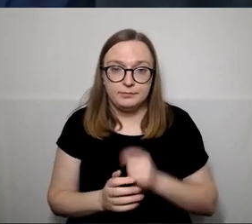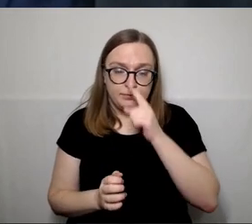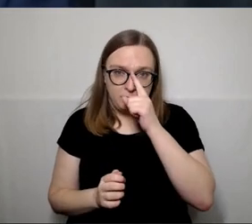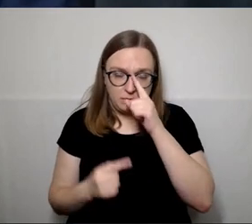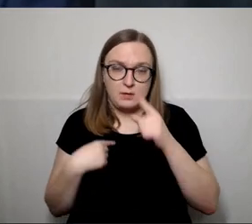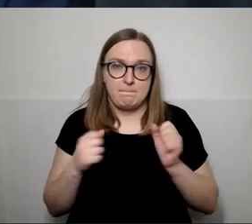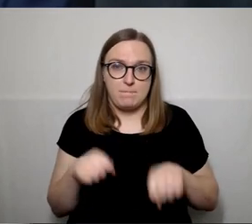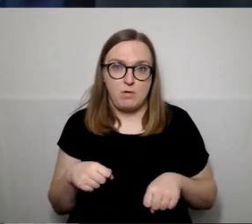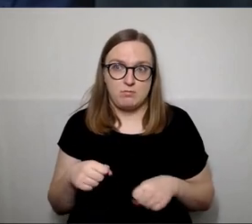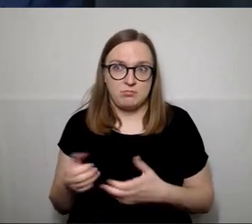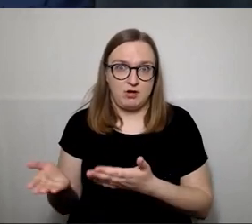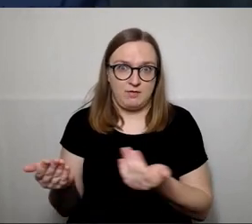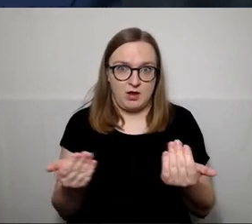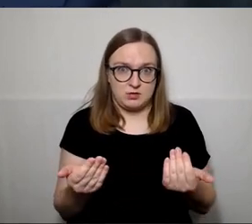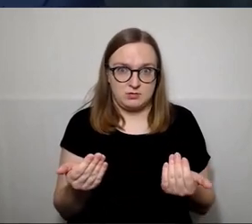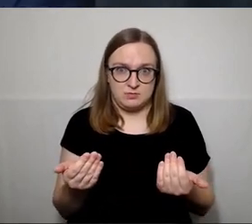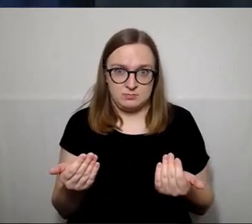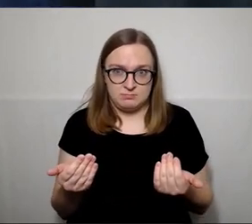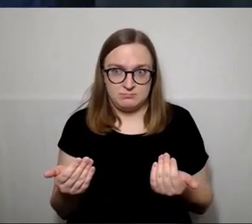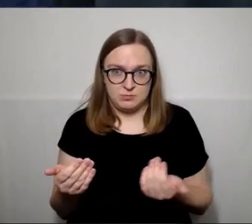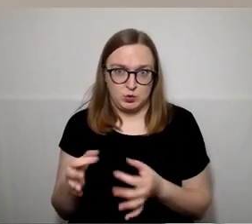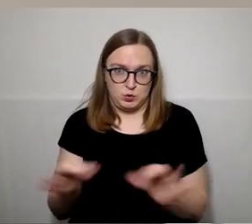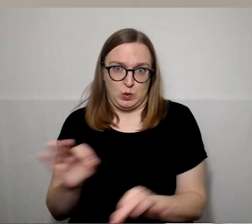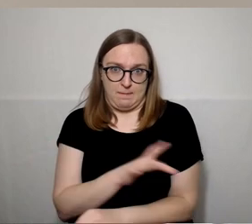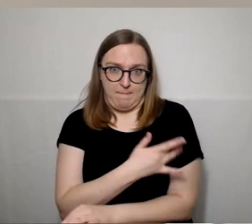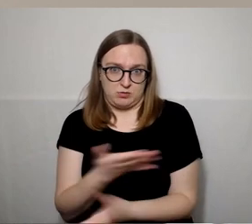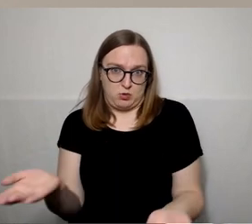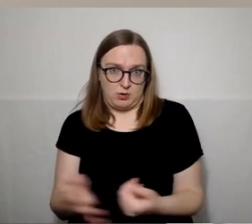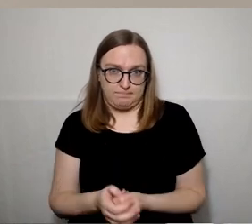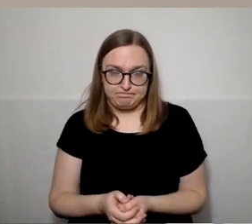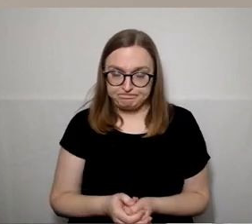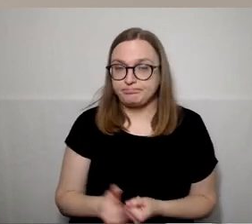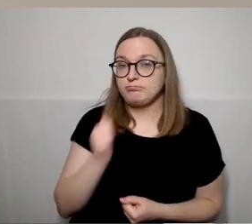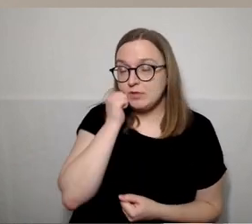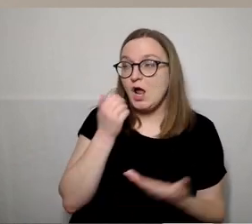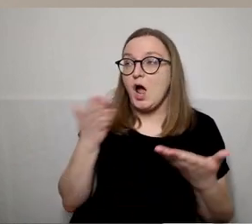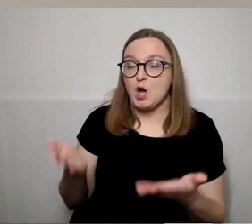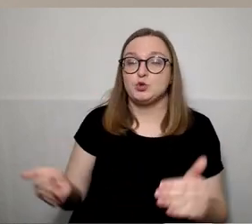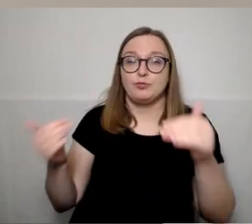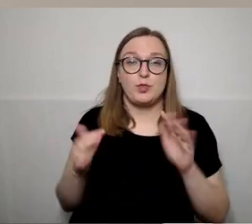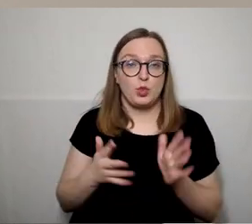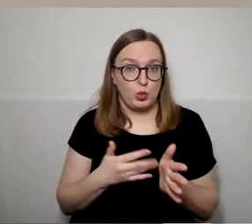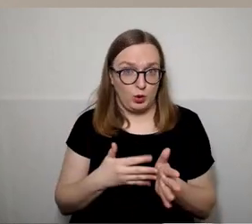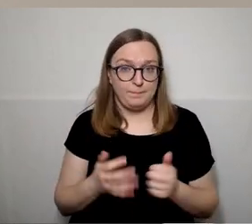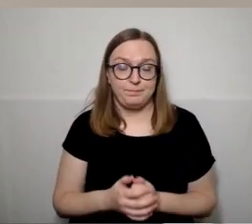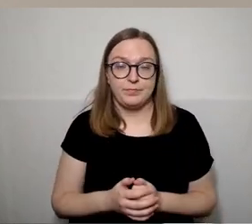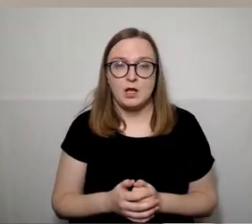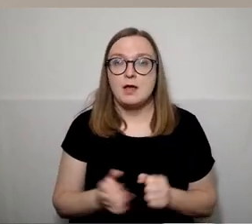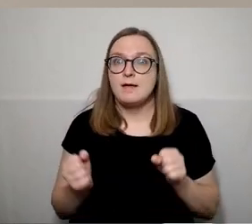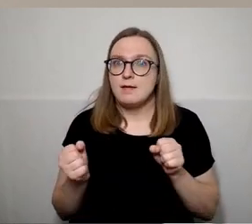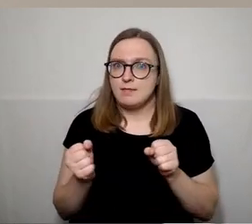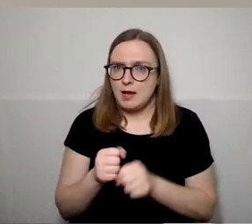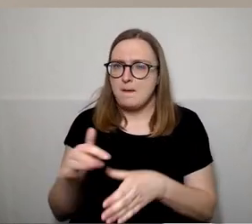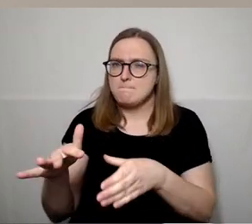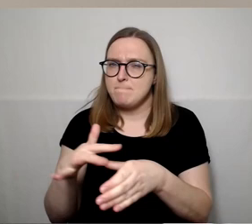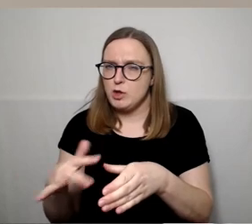pasinaudoti ir teikti tokią paslaugą. Gerai, ačiū, keliaukime toliau. Ar reikia glaudesnio į dialogą su